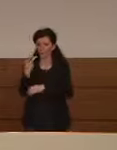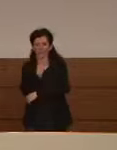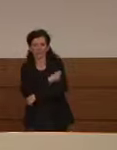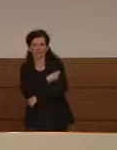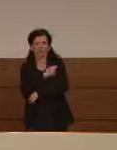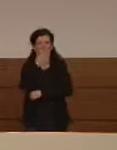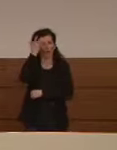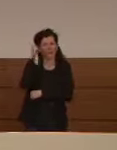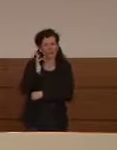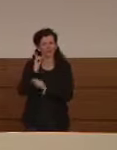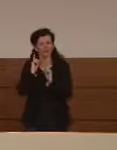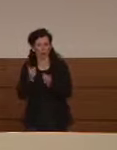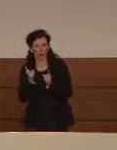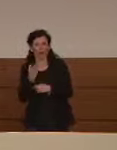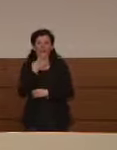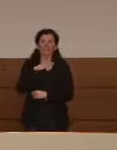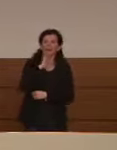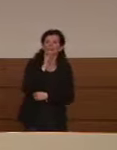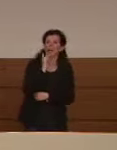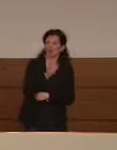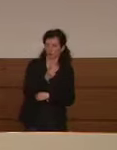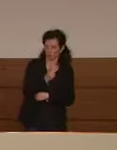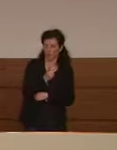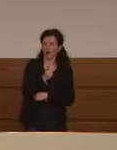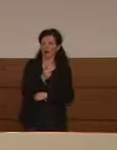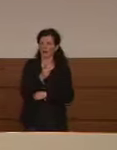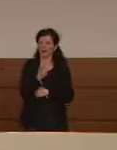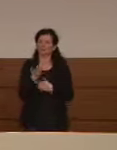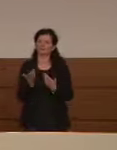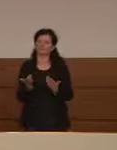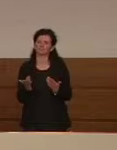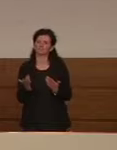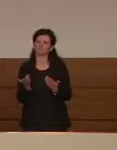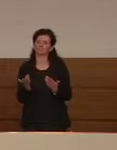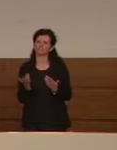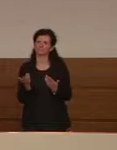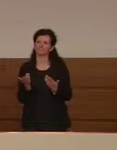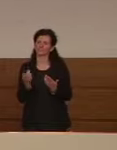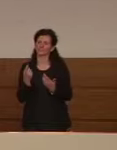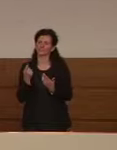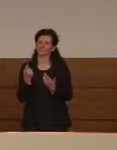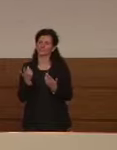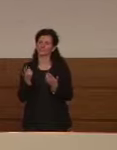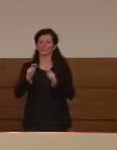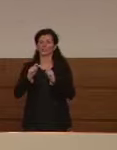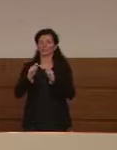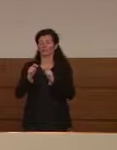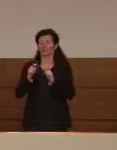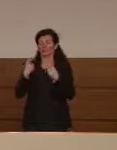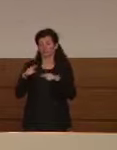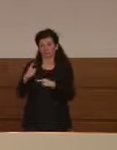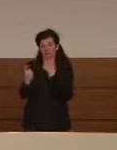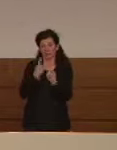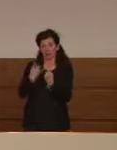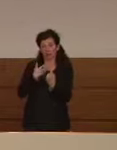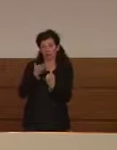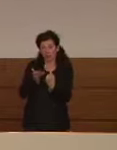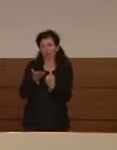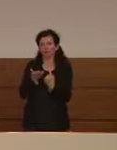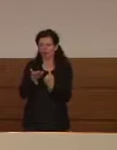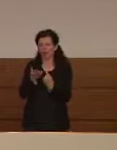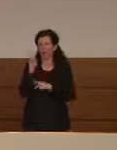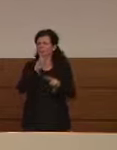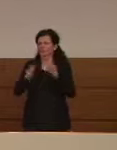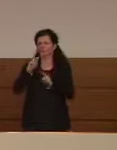ai vantaggi che invece la vaccinazione avrebbe e quindi in genere si accelerano molto i tempi ci sono